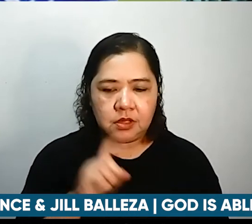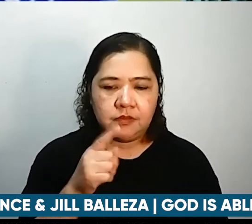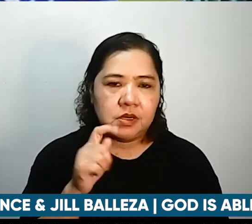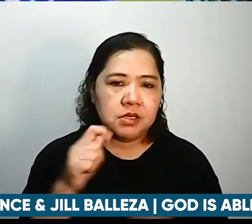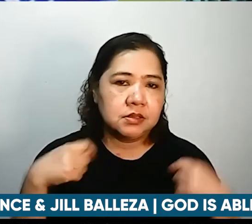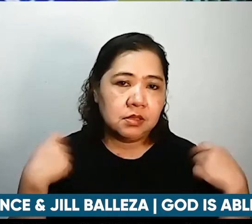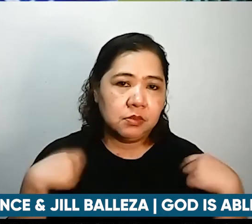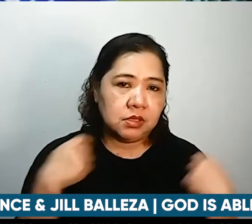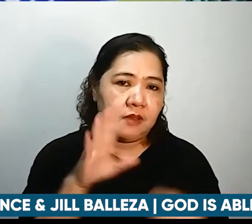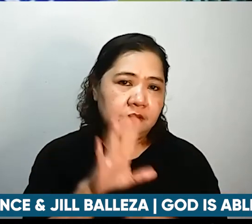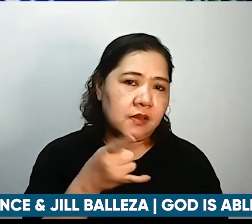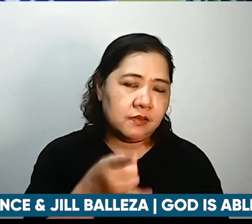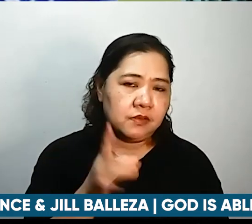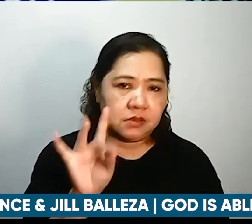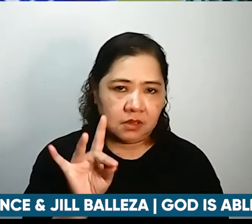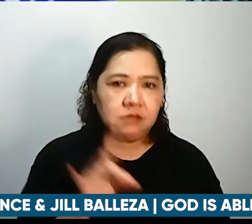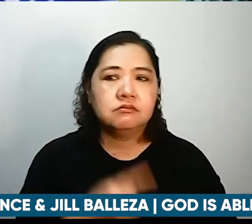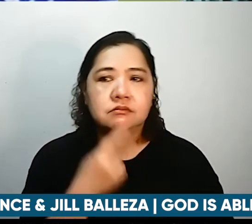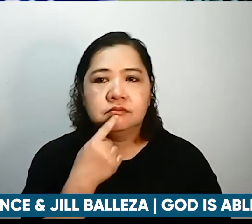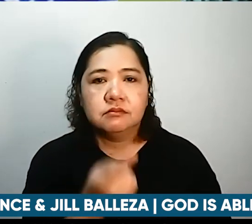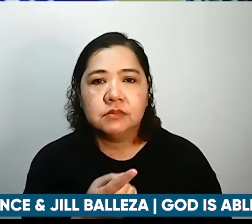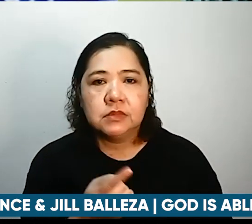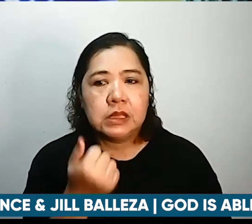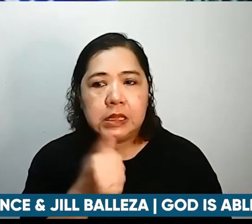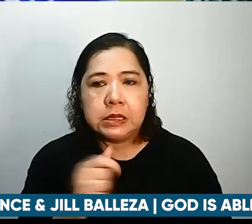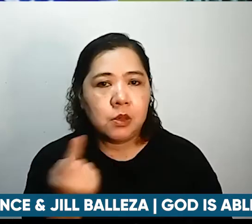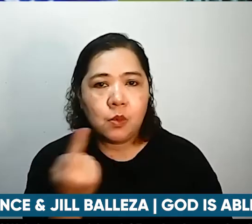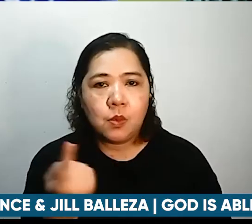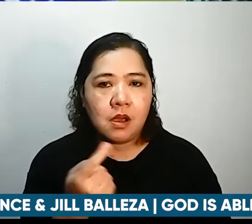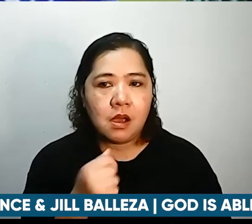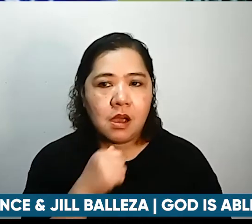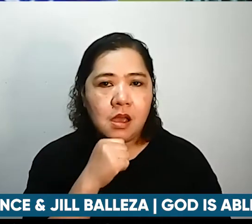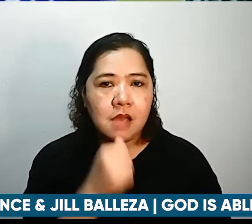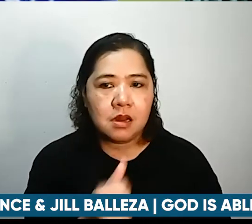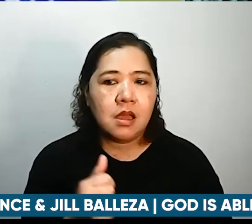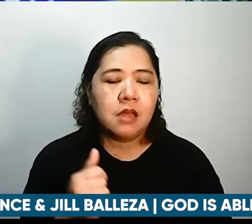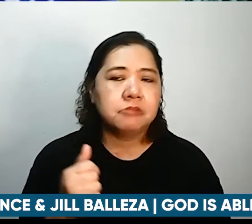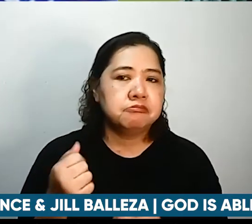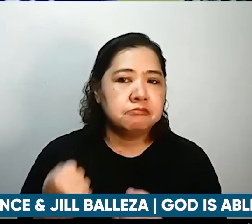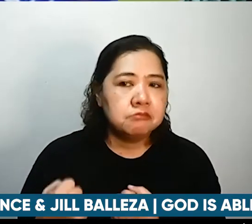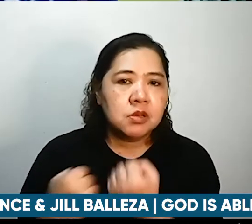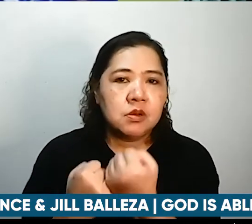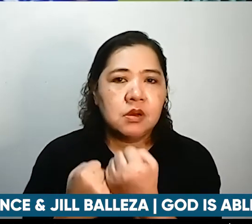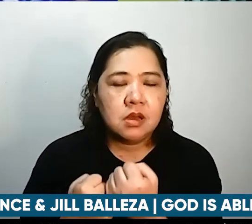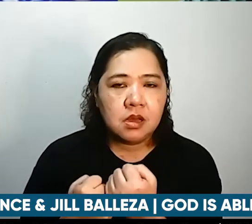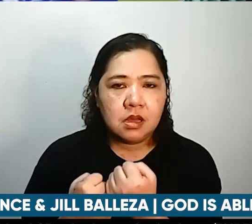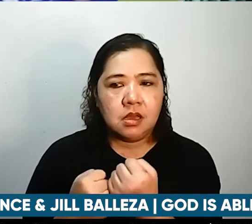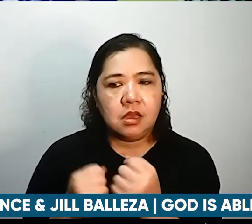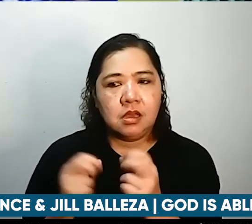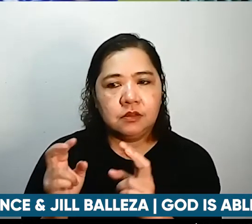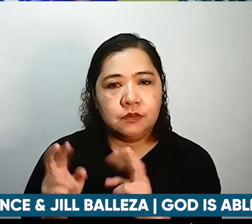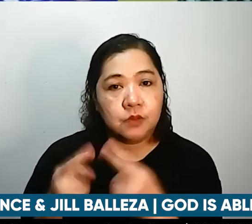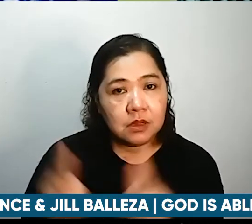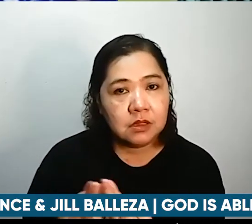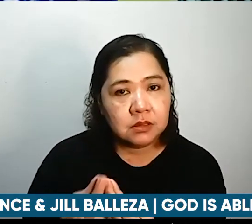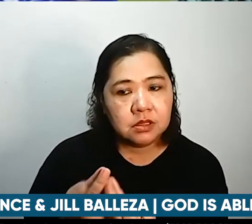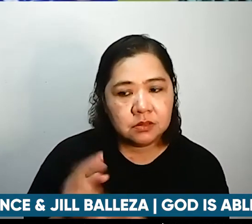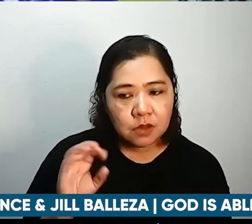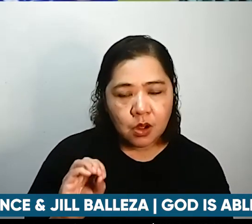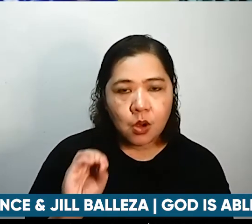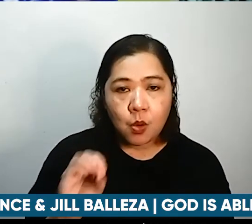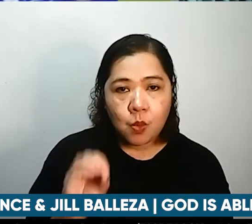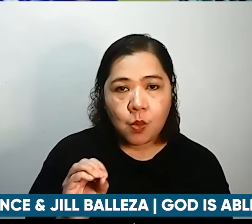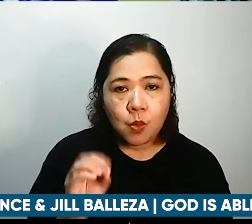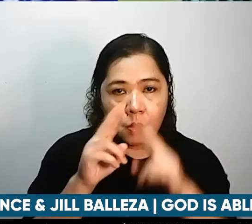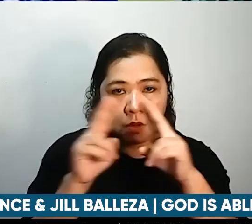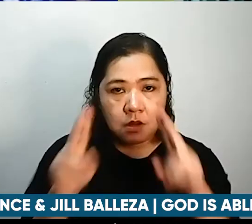sinasabi na anyone who does not provide for their relatives and especially for their own household has